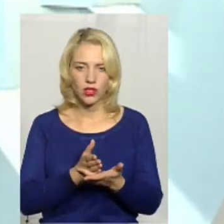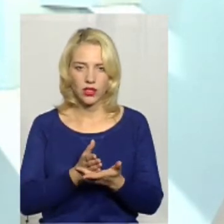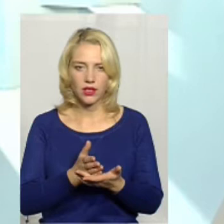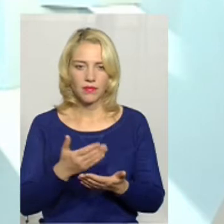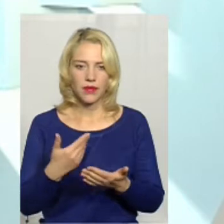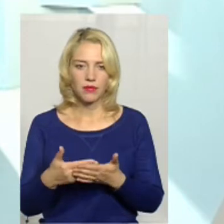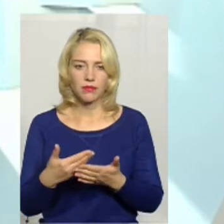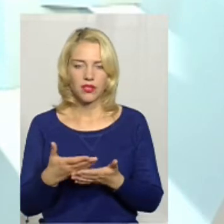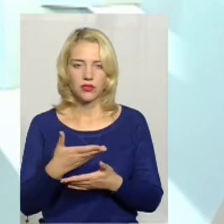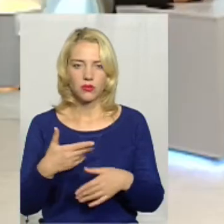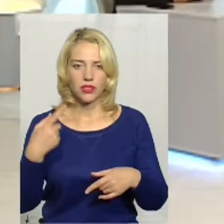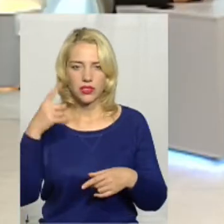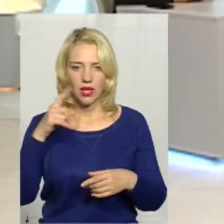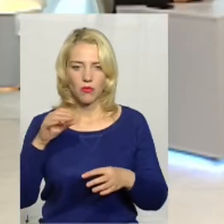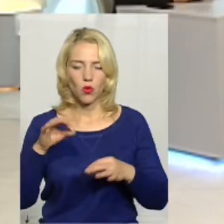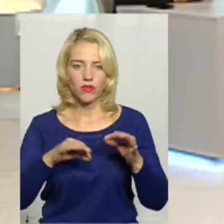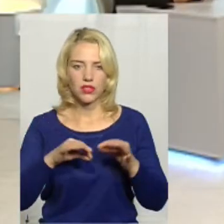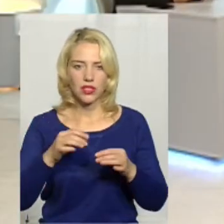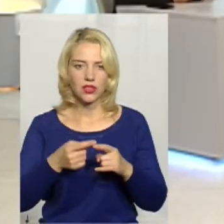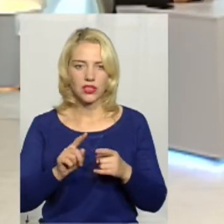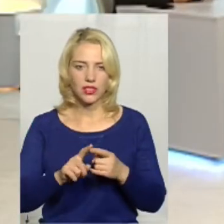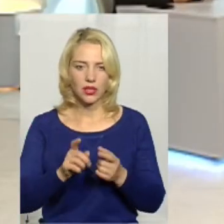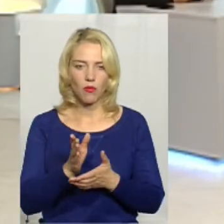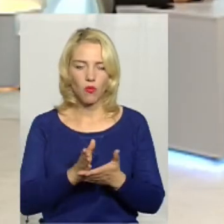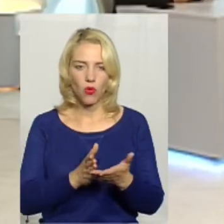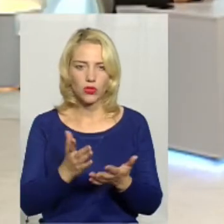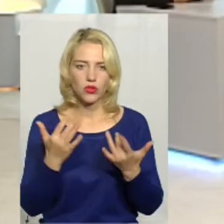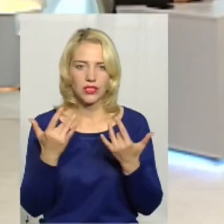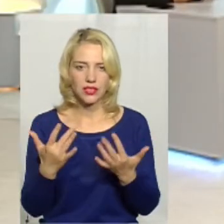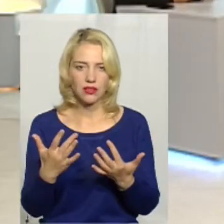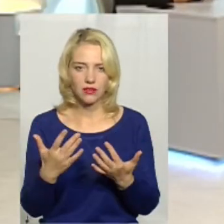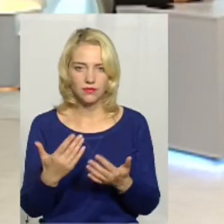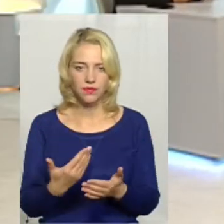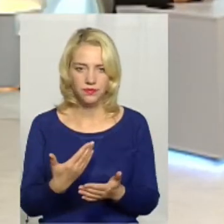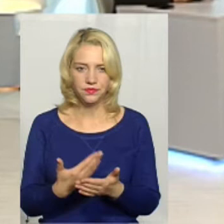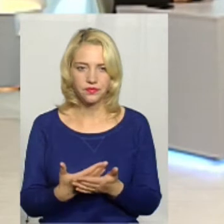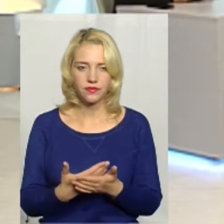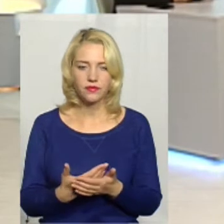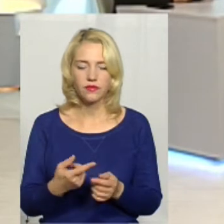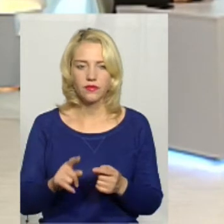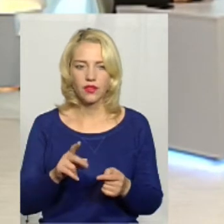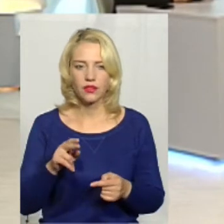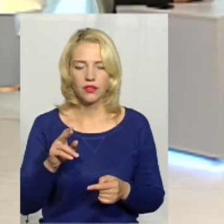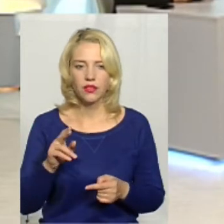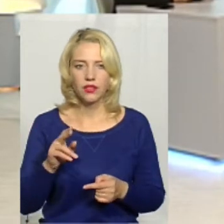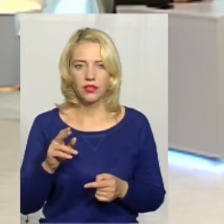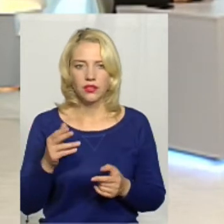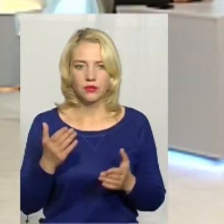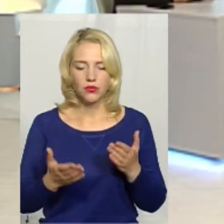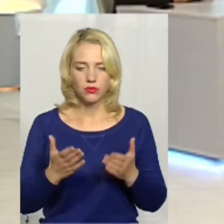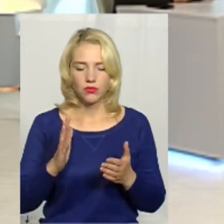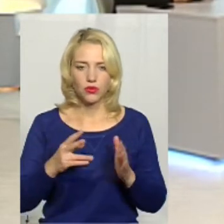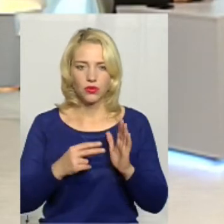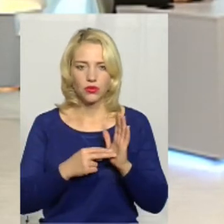приблизно вже знаємо коефіцієнти тих послуг. Скільки, до прикладу, скажу, якщо пологи десь будуть